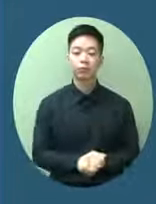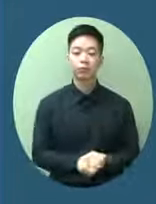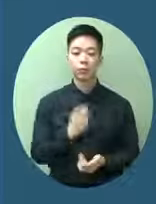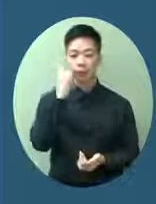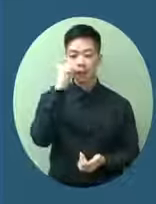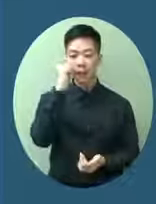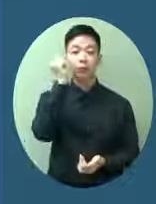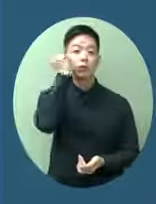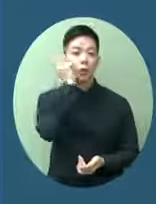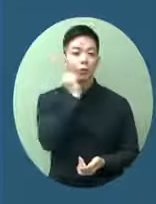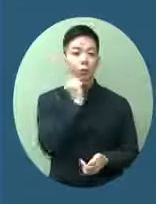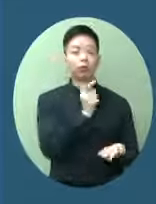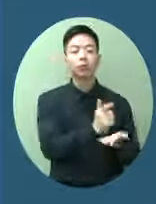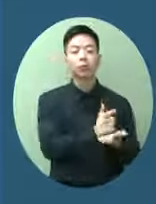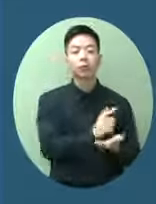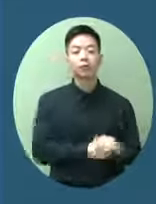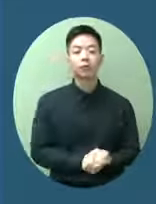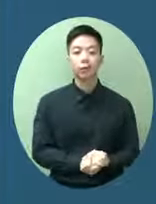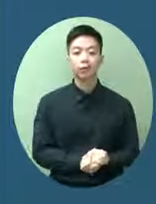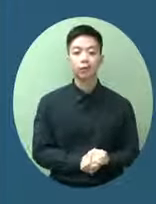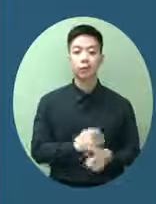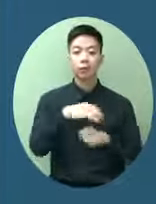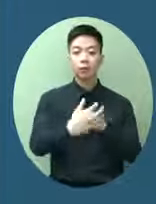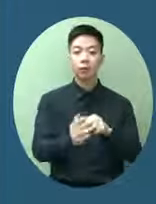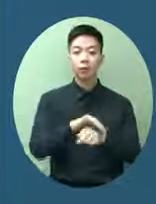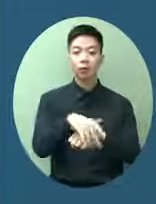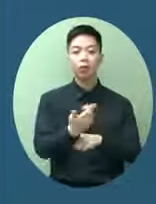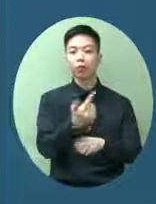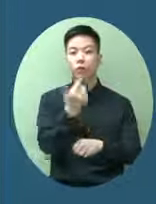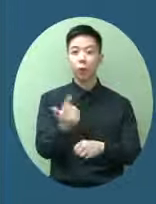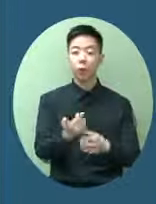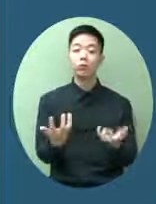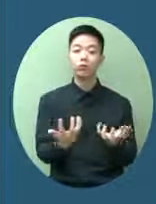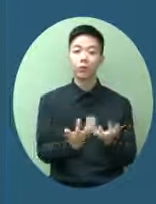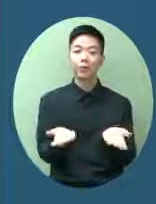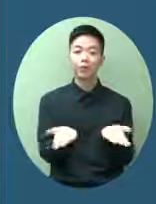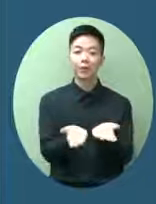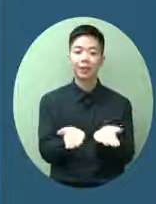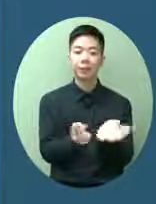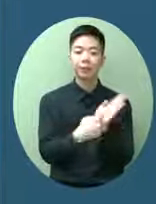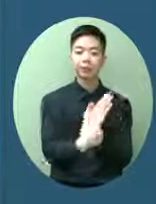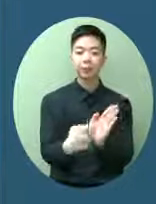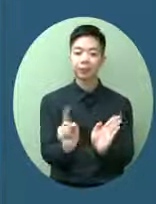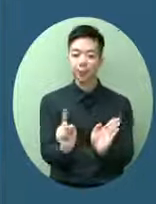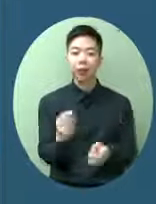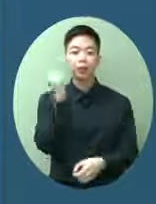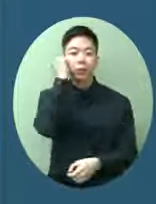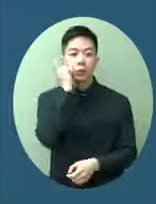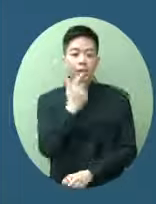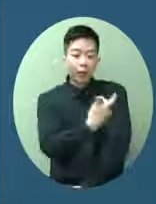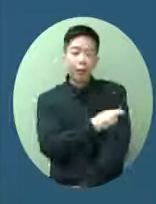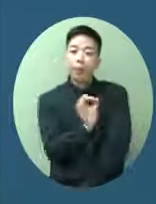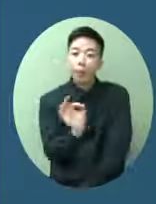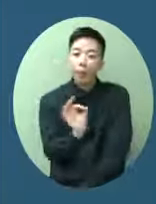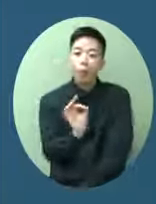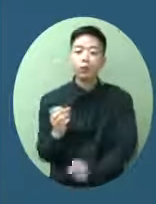長者來說因為大家都知道世界上的證據都顯示長者沒有打針確診了是相對